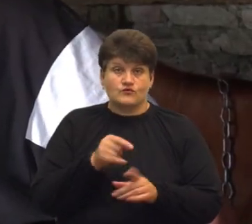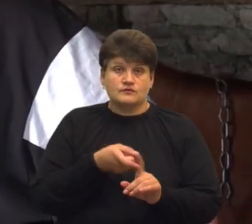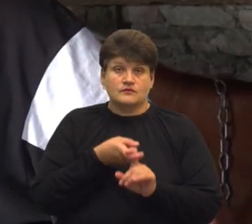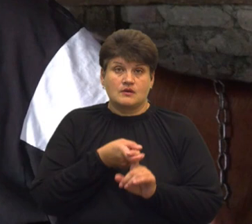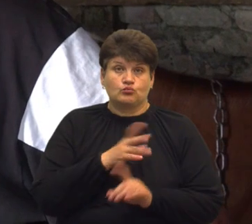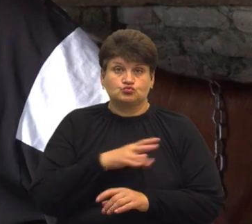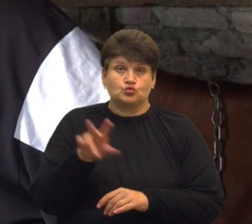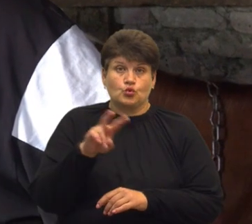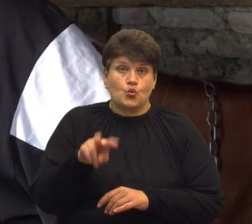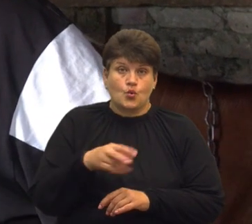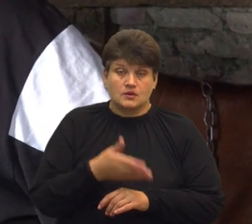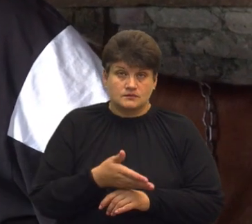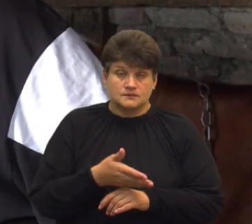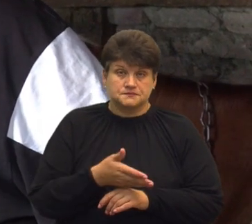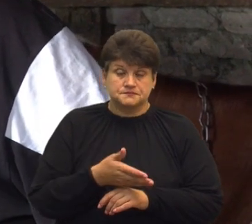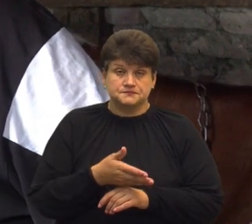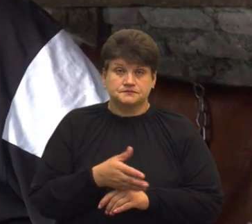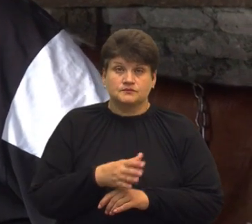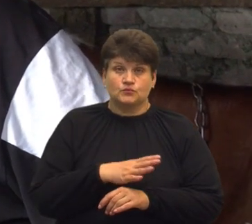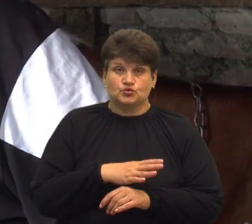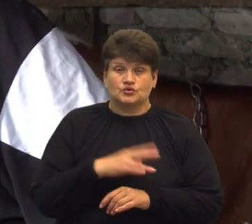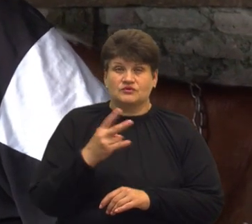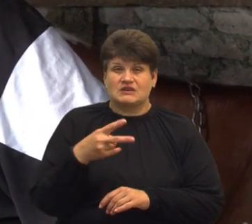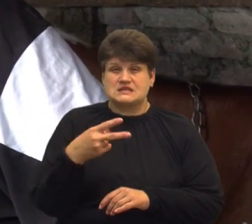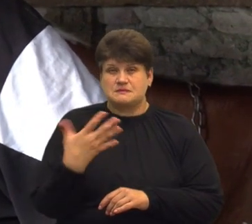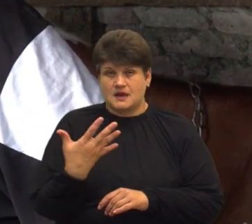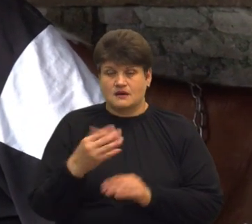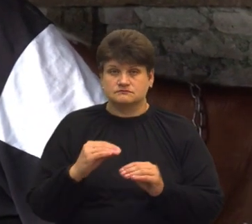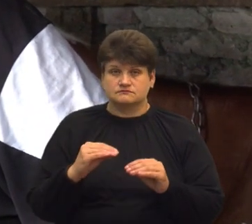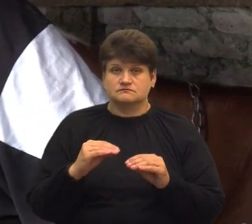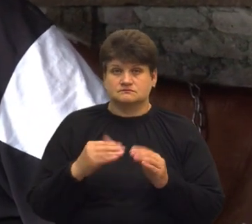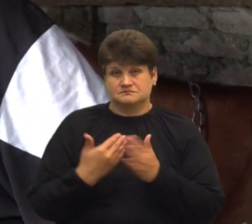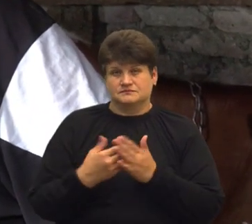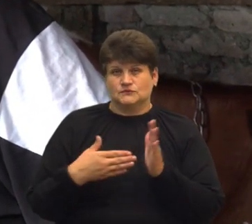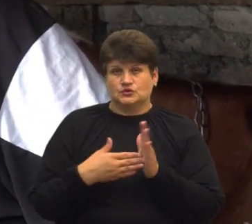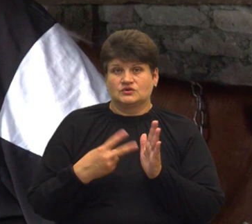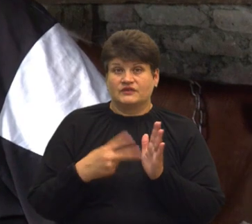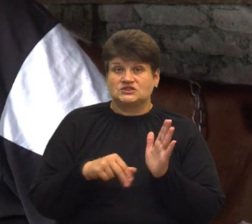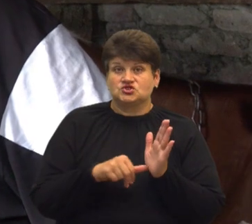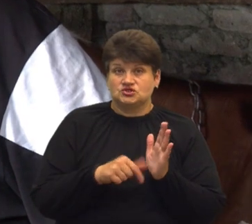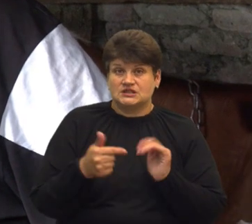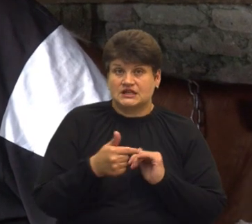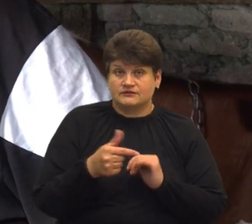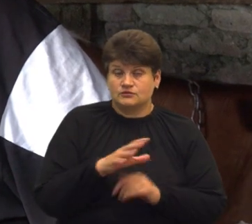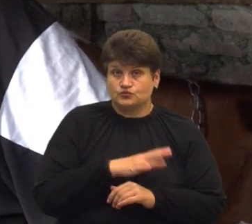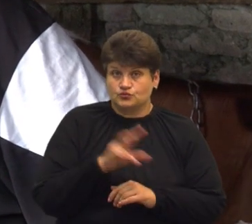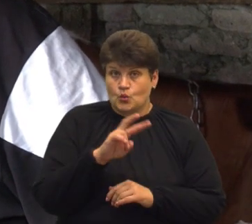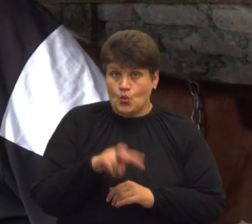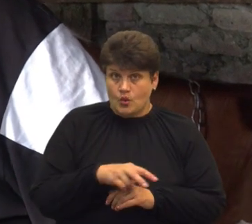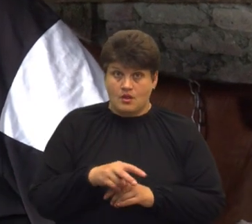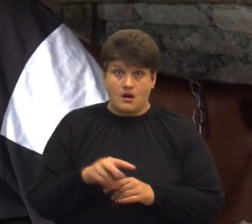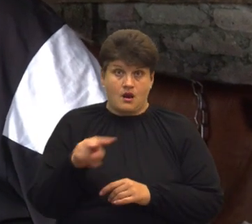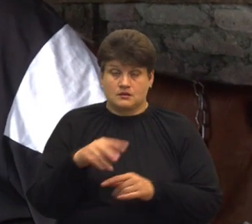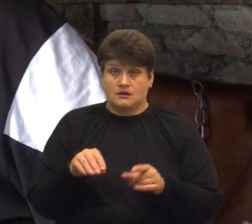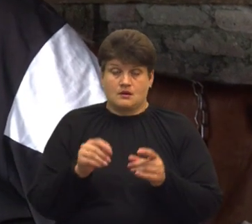долара, був 25-26, літр молока так як стоїло, так і стоїть. А